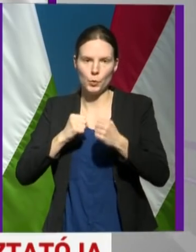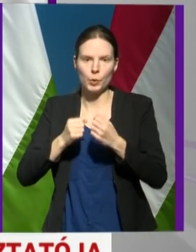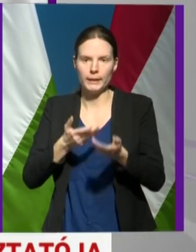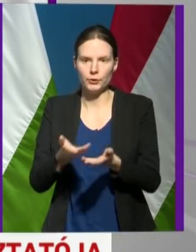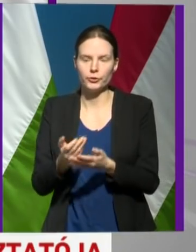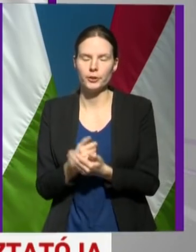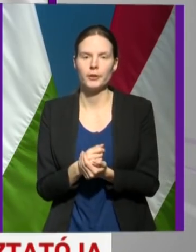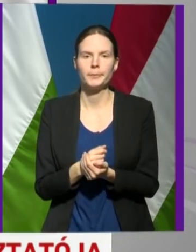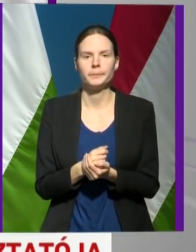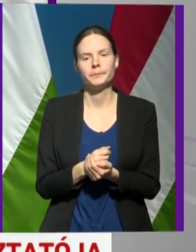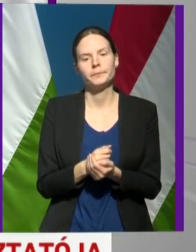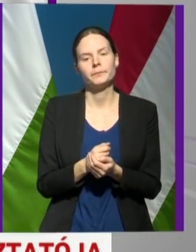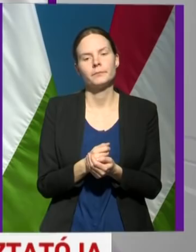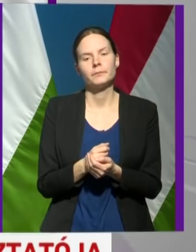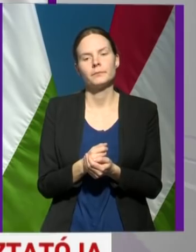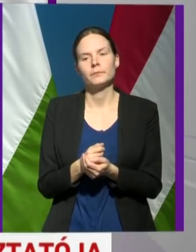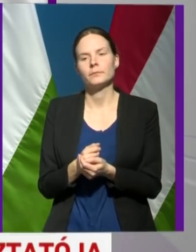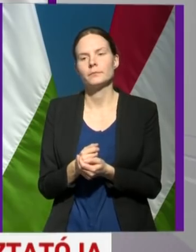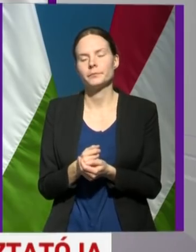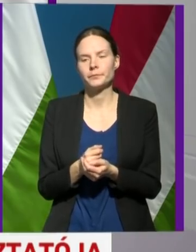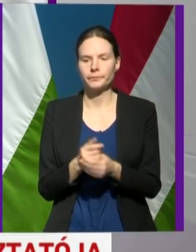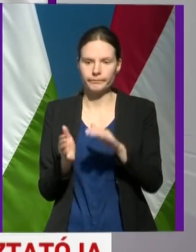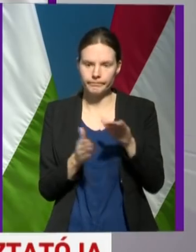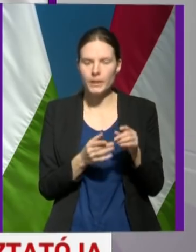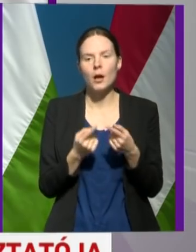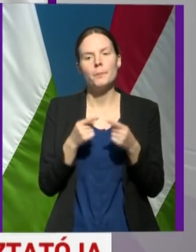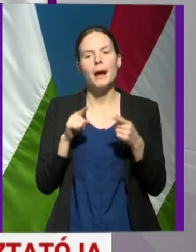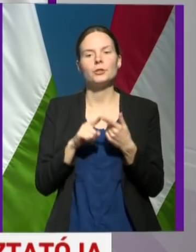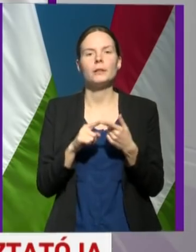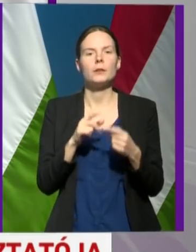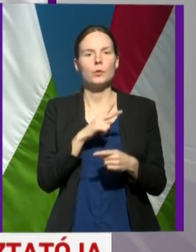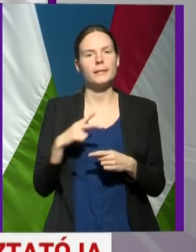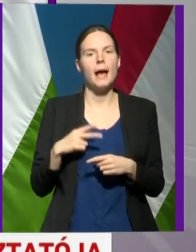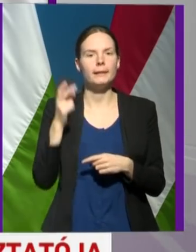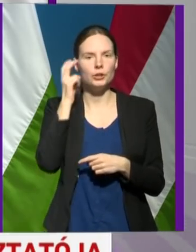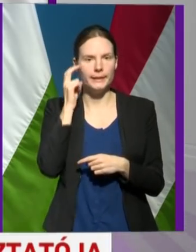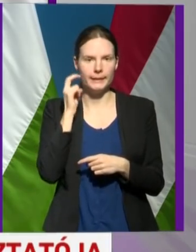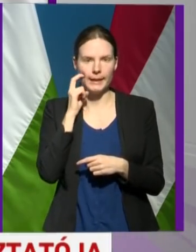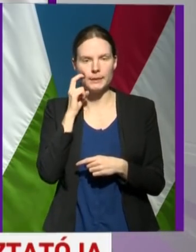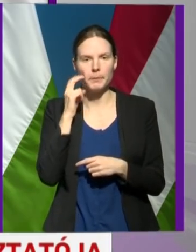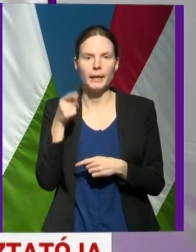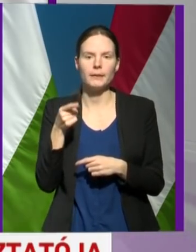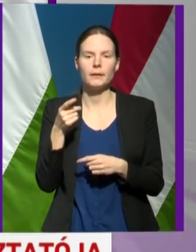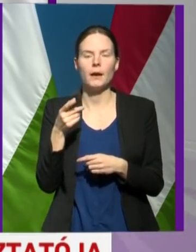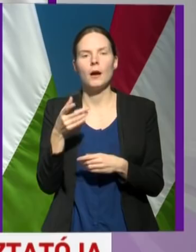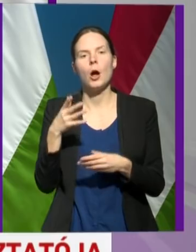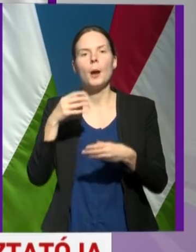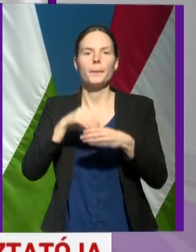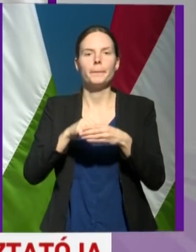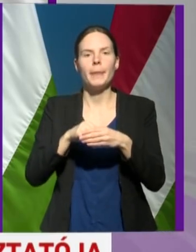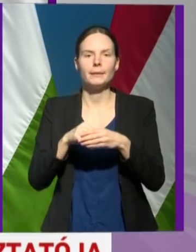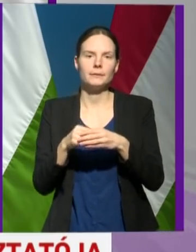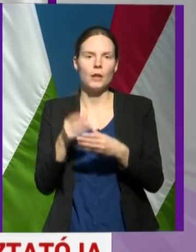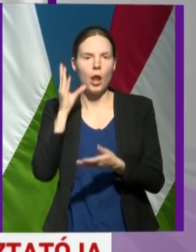A másik a szociális intézményeknek, a bentlakásos intézményeknek a